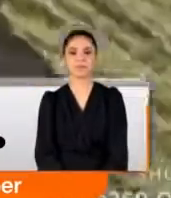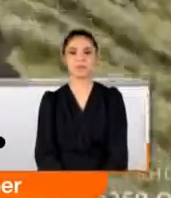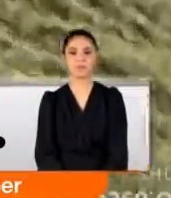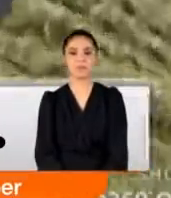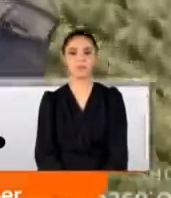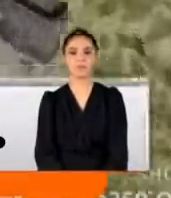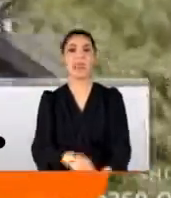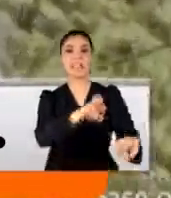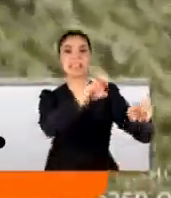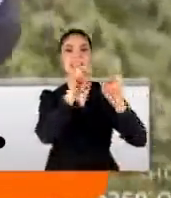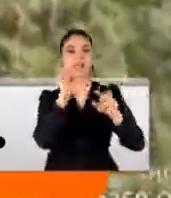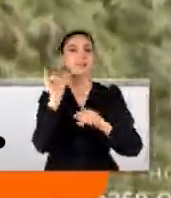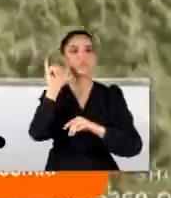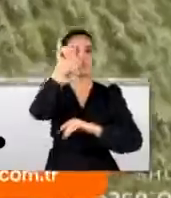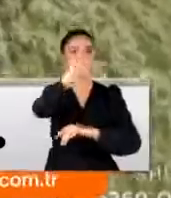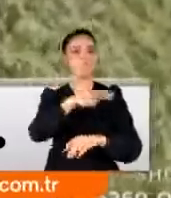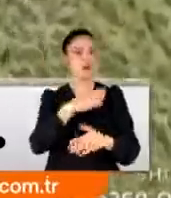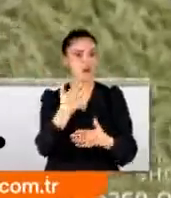Tankların üzerinde uçarken.